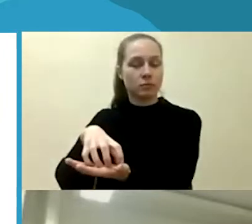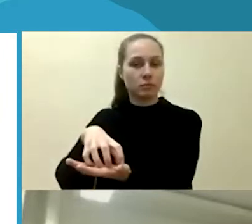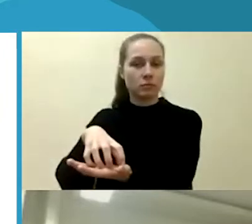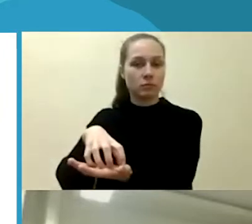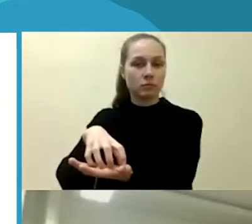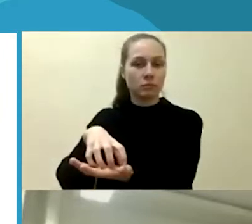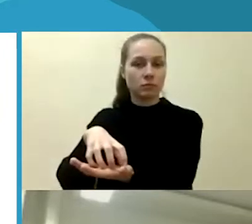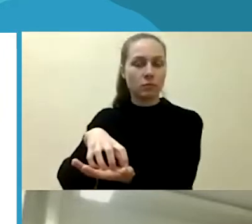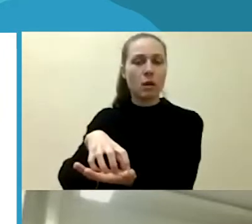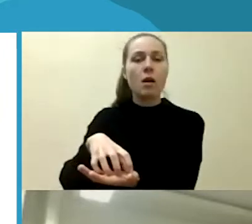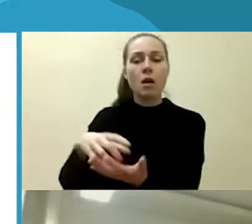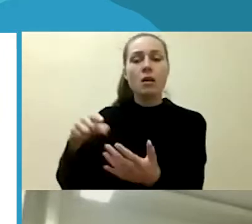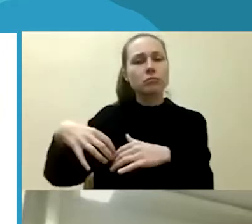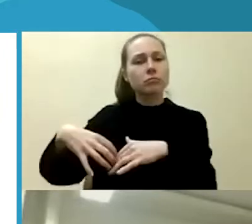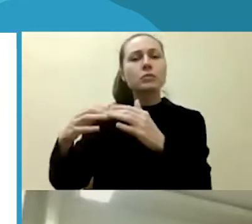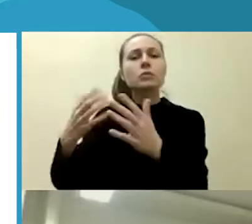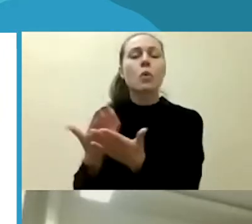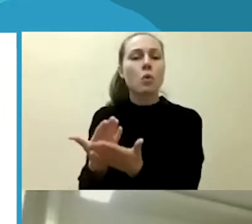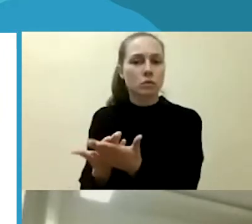Kodėlgi mes įkūrėme tokį padalinį?